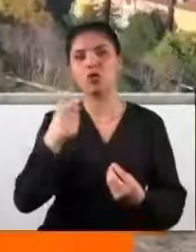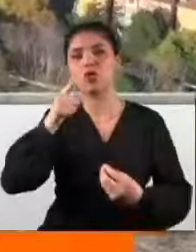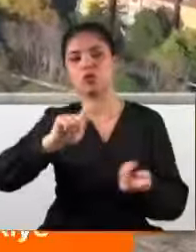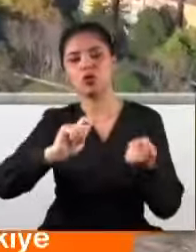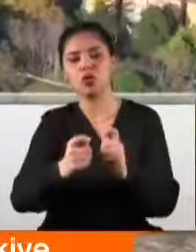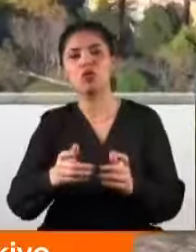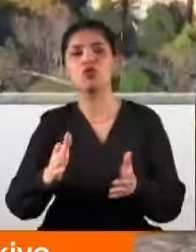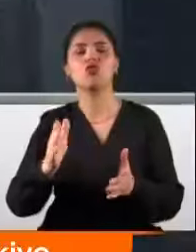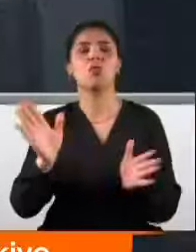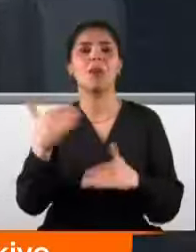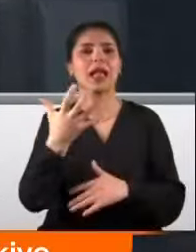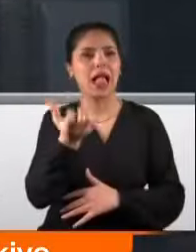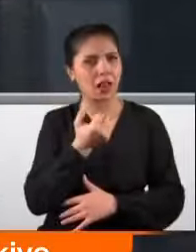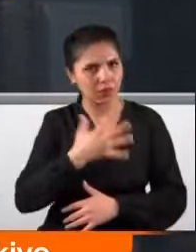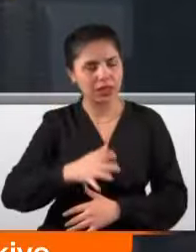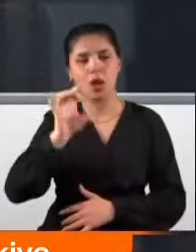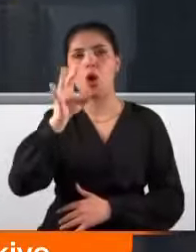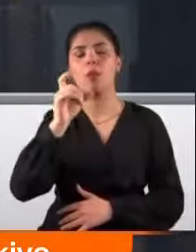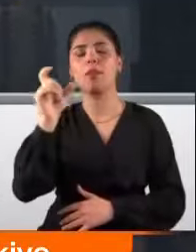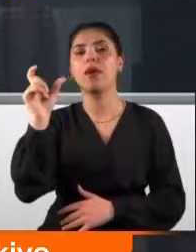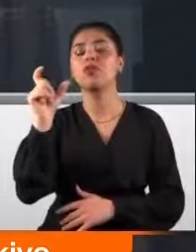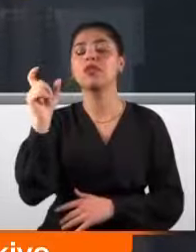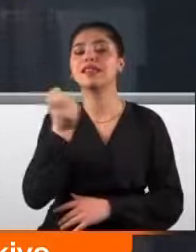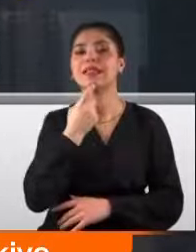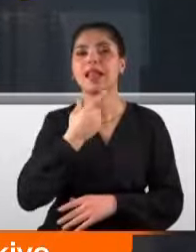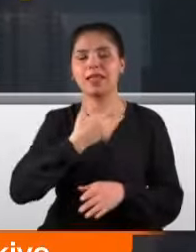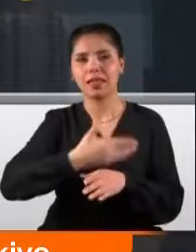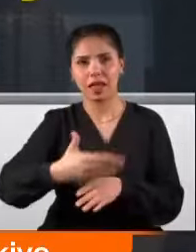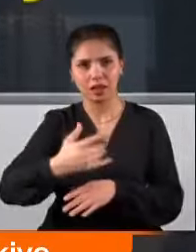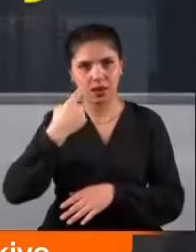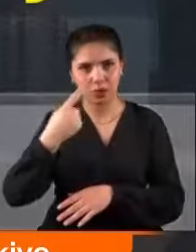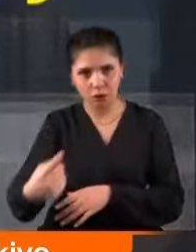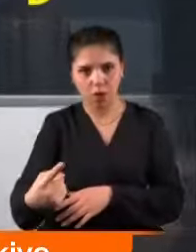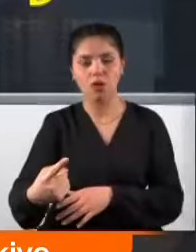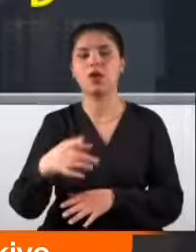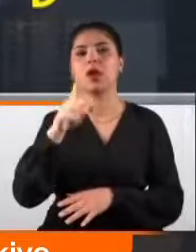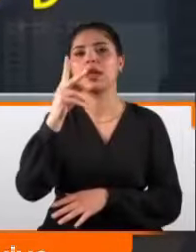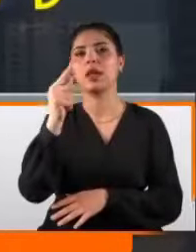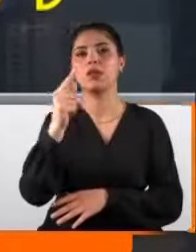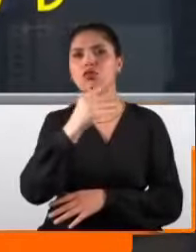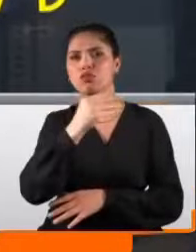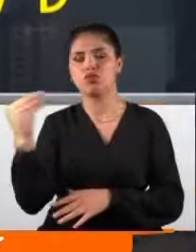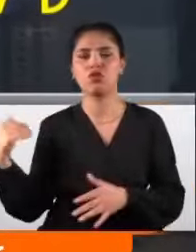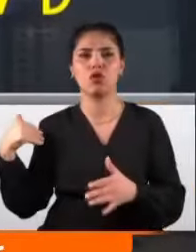faydalanmak isteyenler 15 yıl vade ve çok düşük faizle 2,5 milyon liraya kadar kredi kullanabilecek.